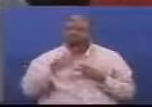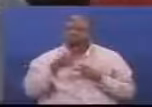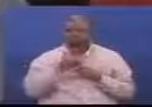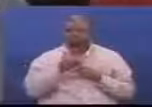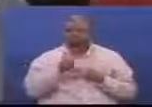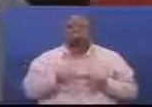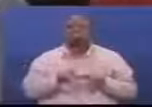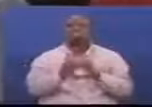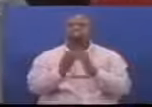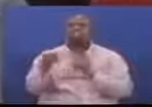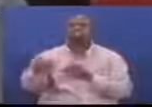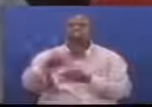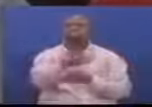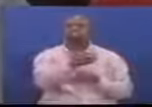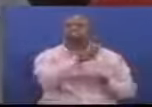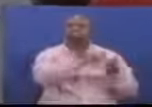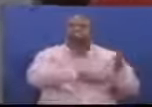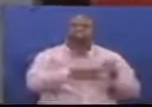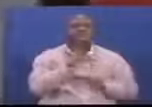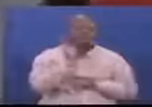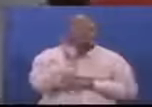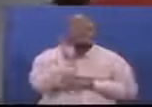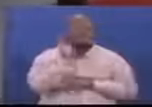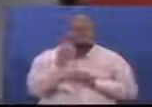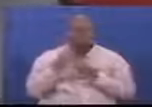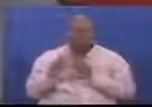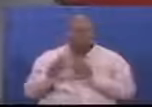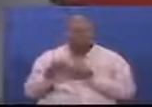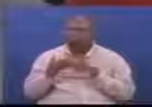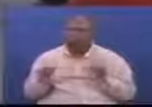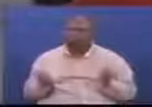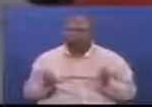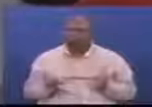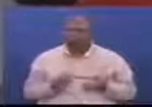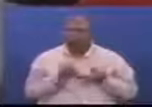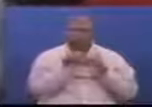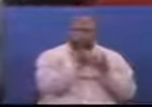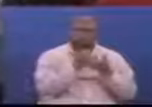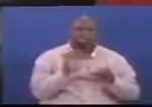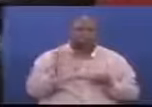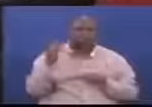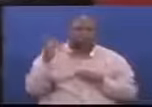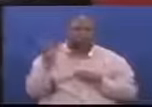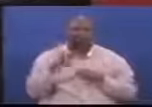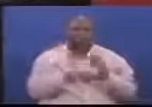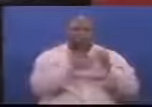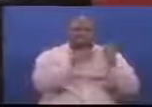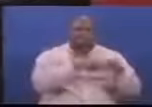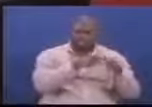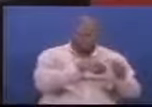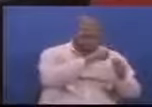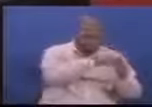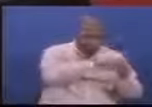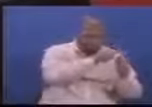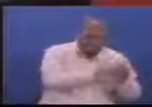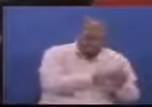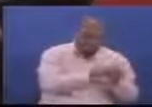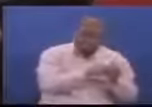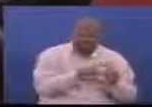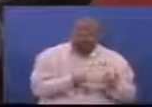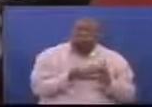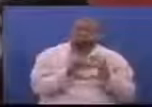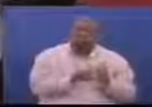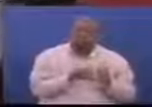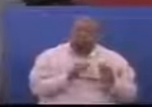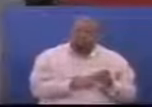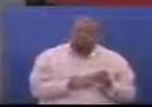approach How msikii Anasema kwamba Tutawekeza bilioni moja Kwenye kilimo cha mahindi Ili tuweze